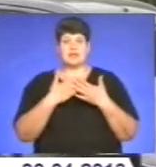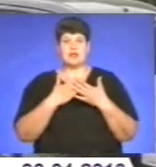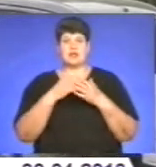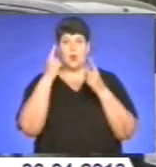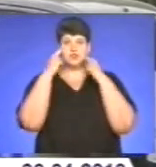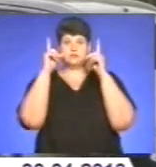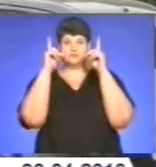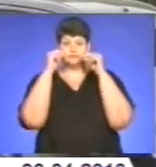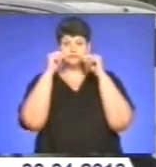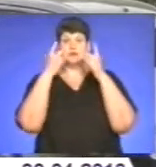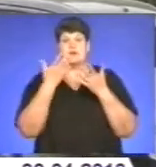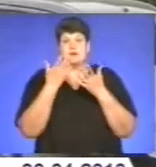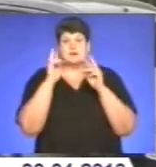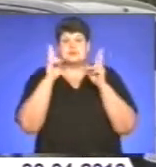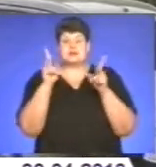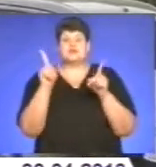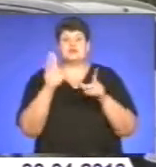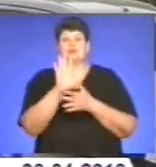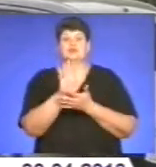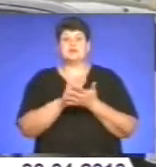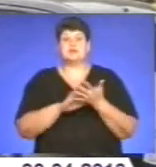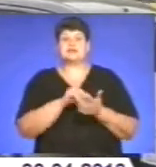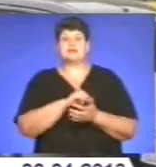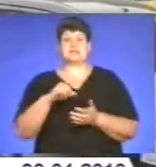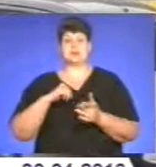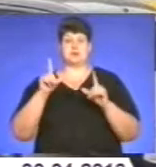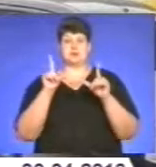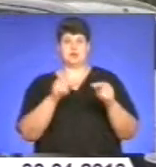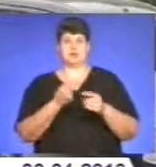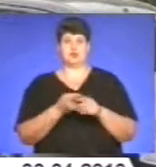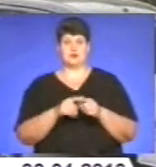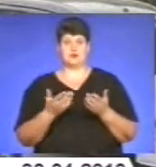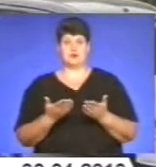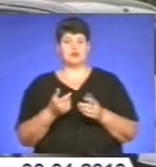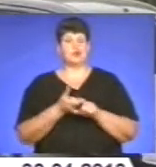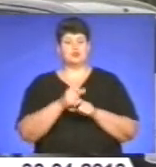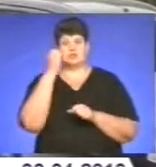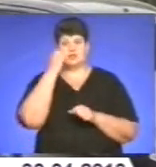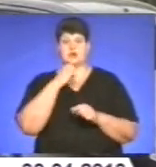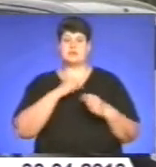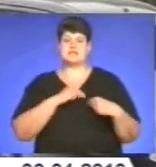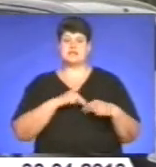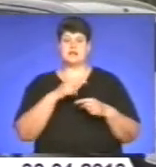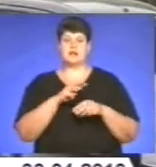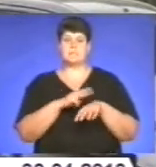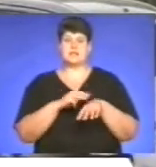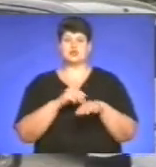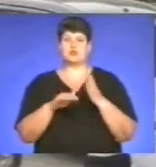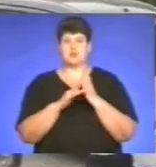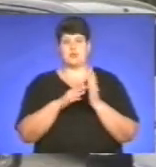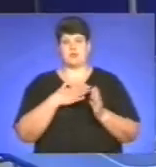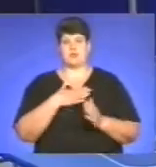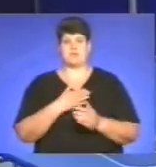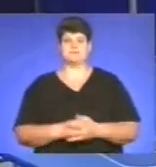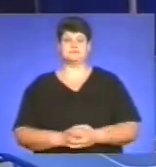закриває і не знає, що б було, якби я сам добирався до цього. Дуже дякую працівникам міліції, що допомогли нам в тому.